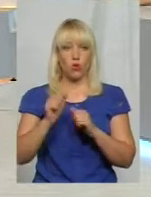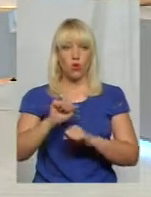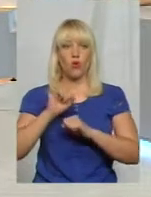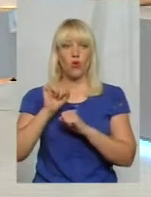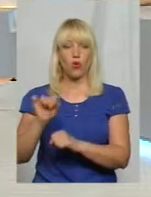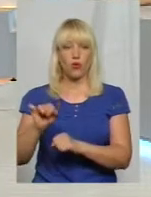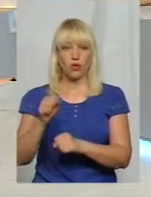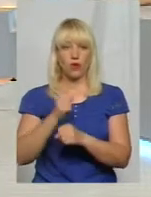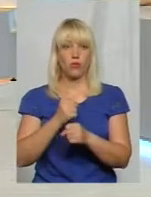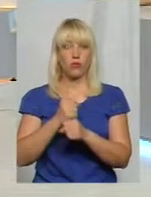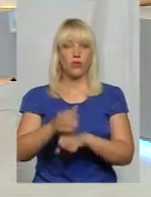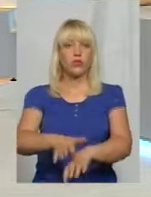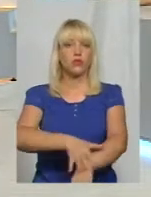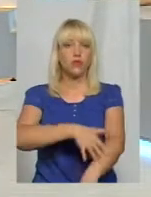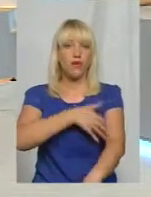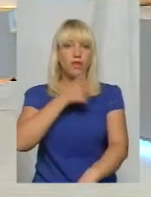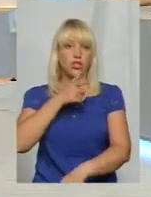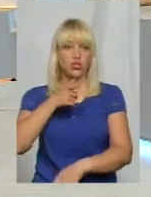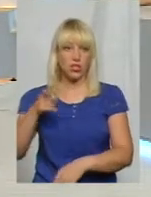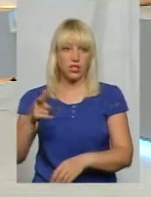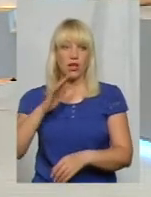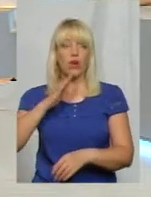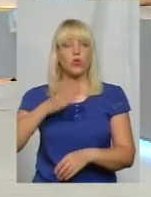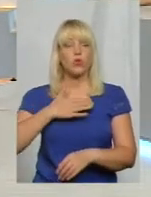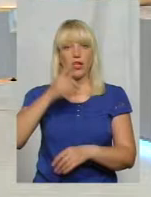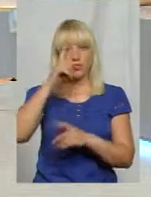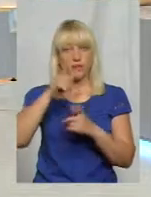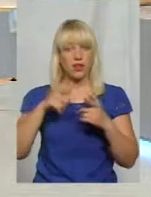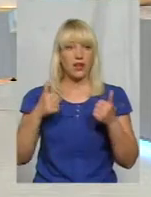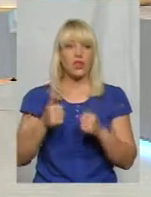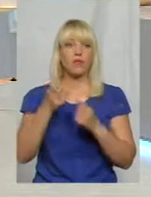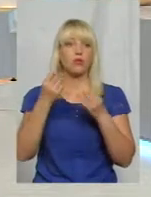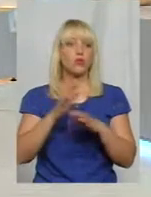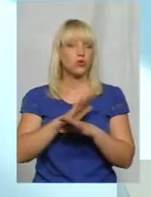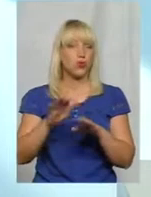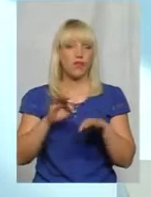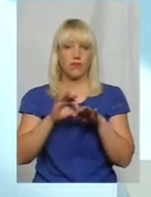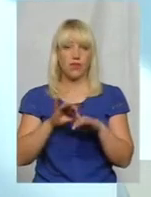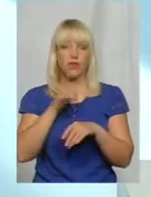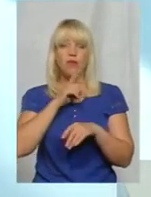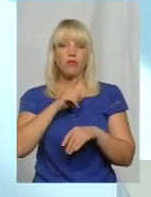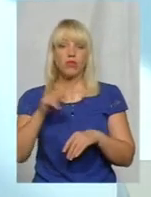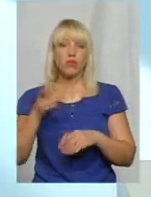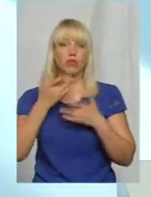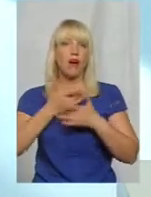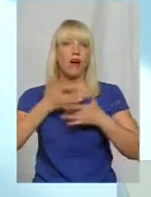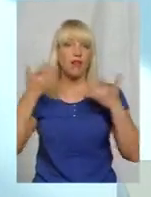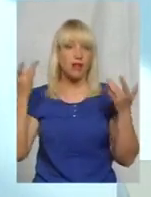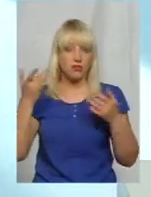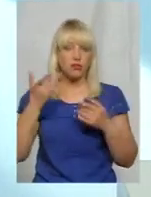робота довгий час в нашій країні просто не велася. У період Радянського Союзу, ви пам'ятаєте, коли